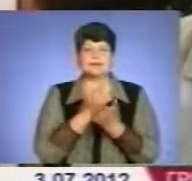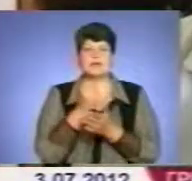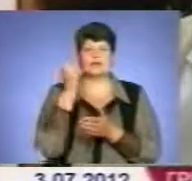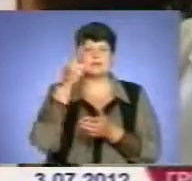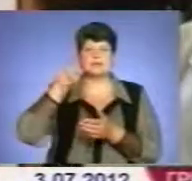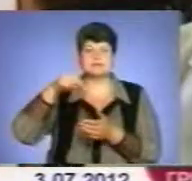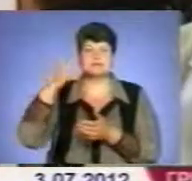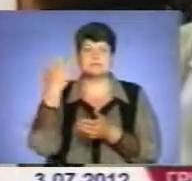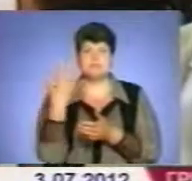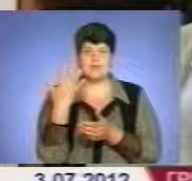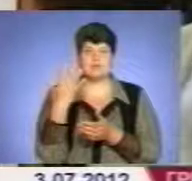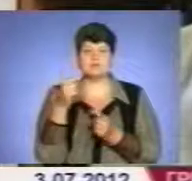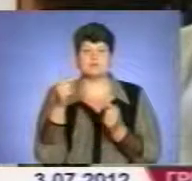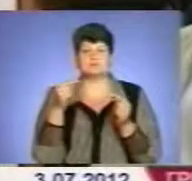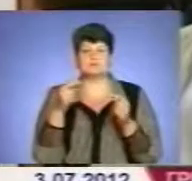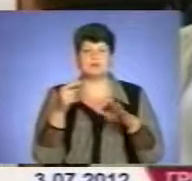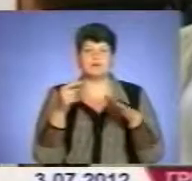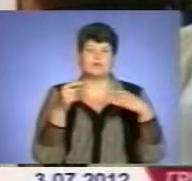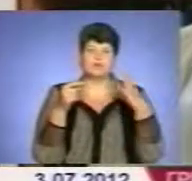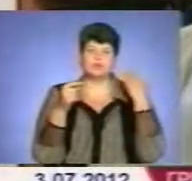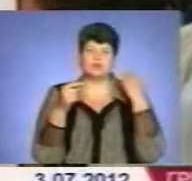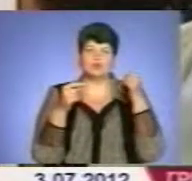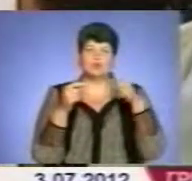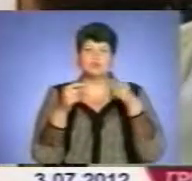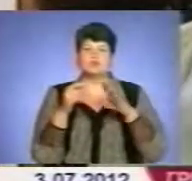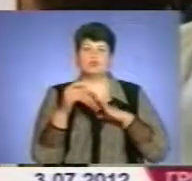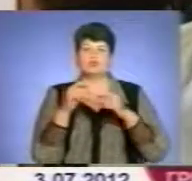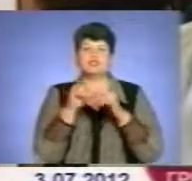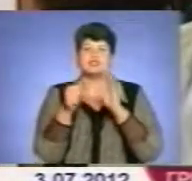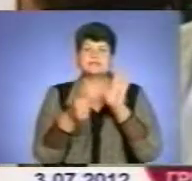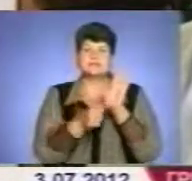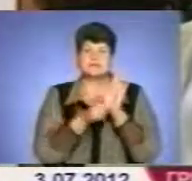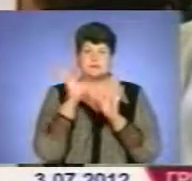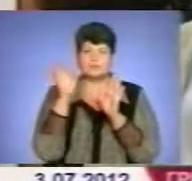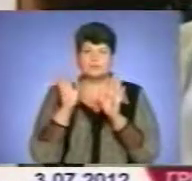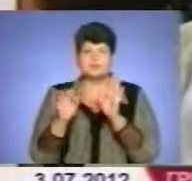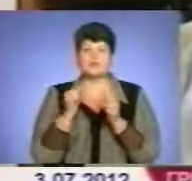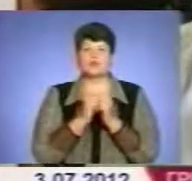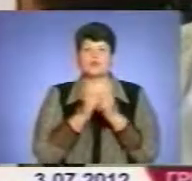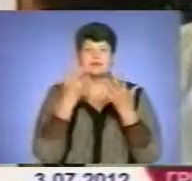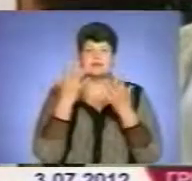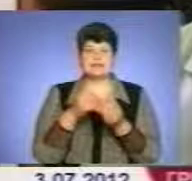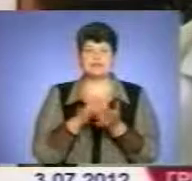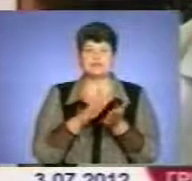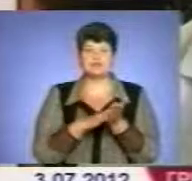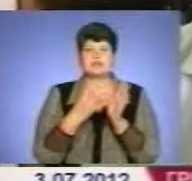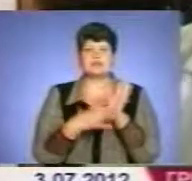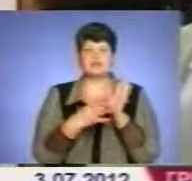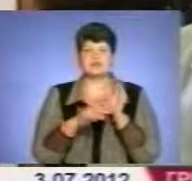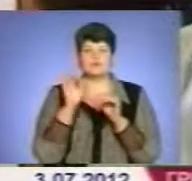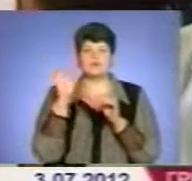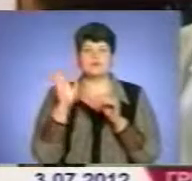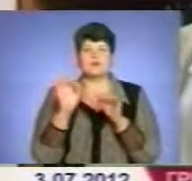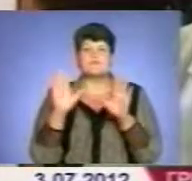,5 проти 16,50 в минулому році. Щоденно ми реєструємо від 90 випадків. За сьогодні 68